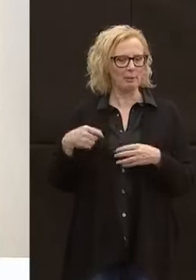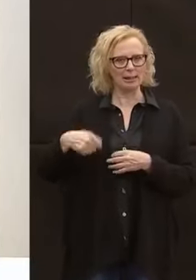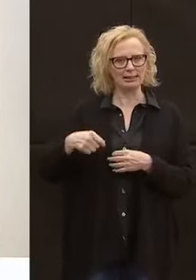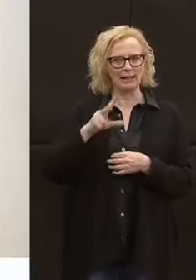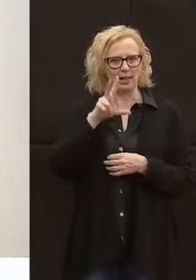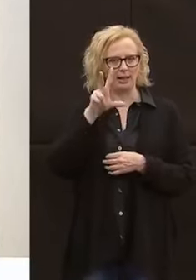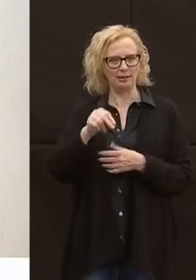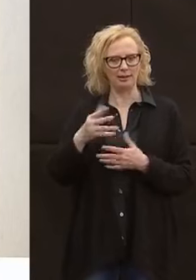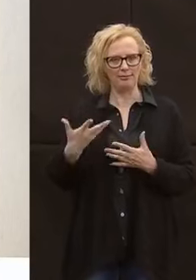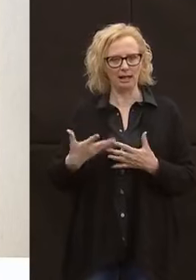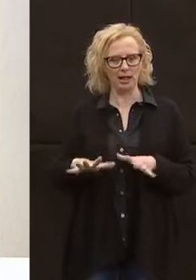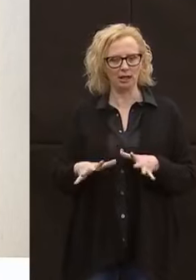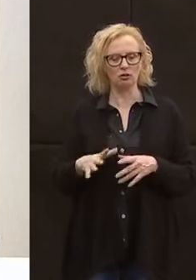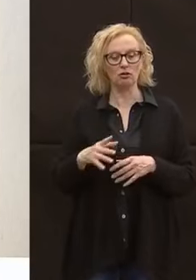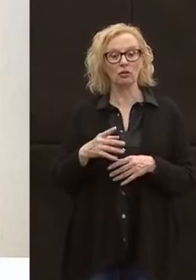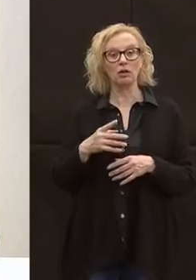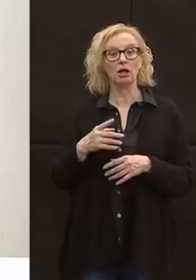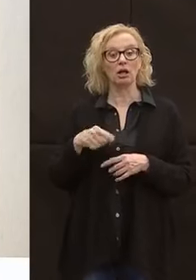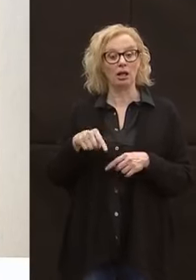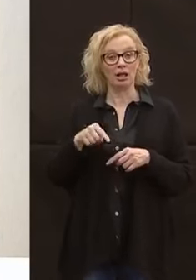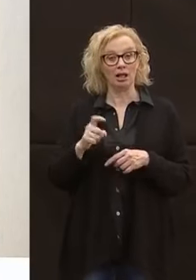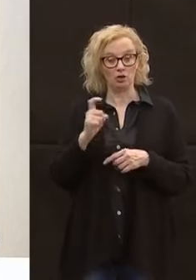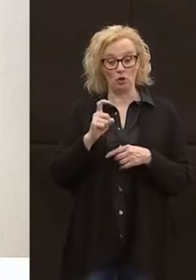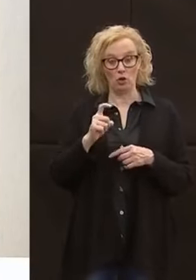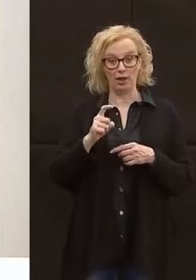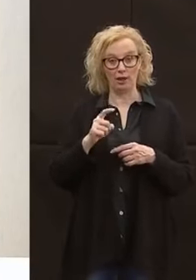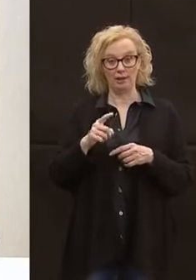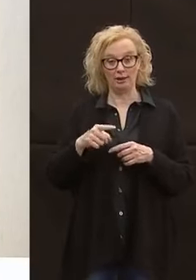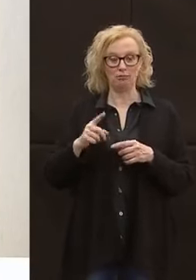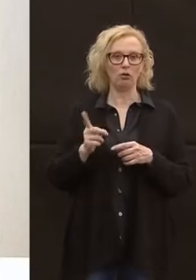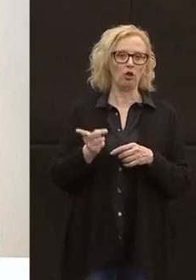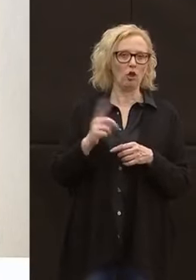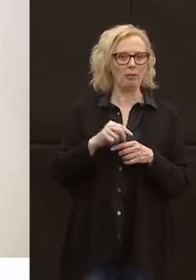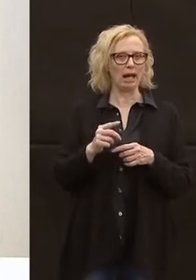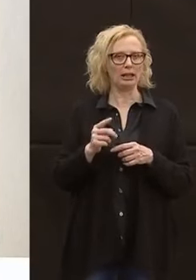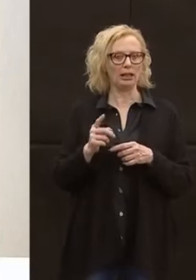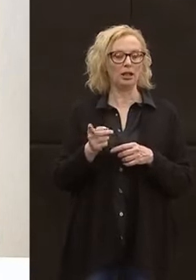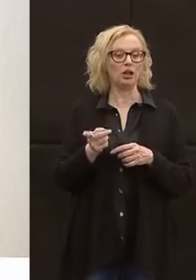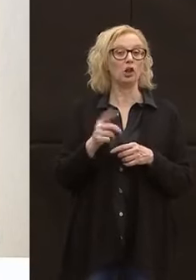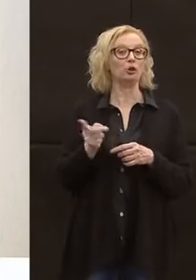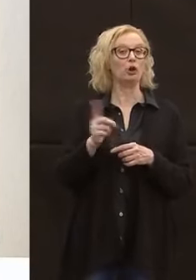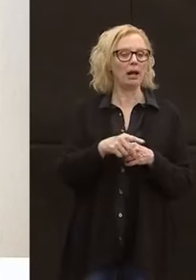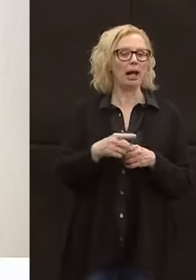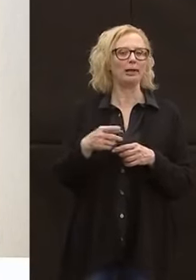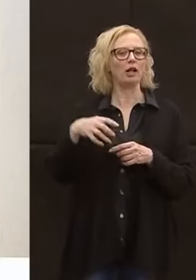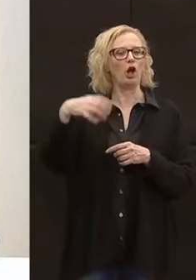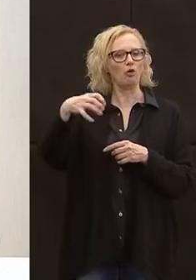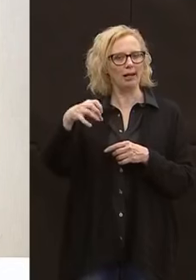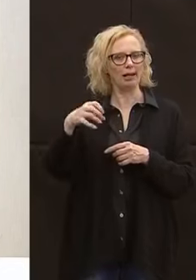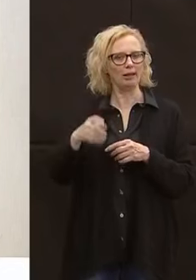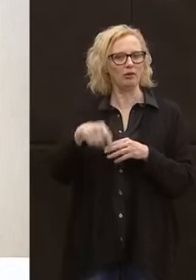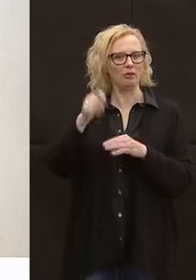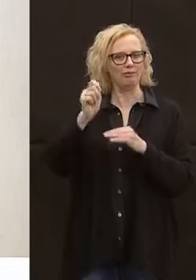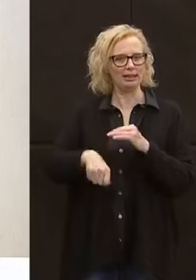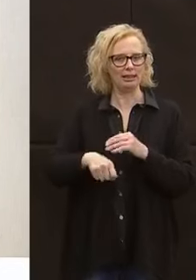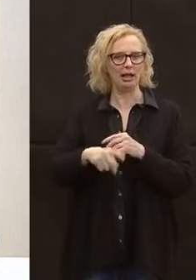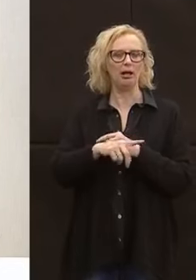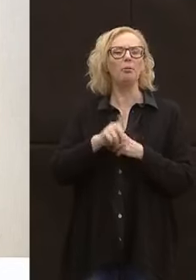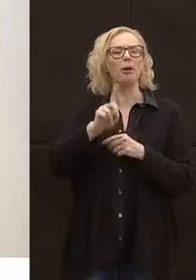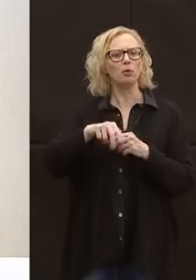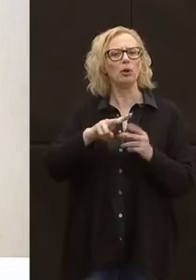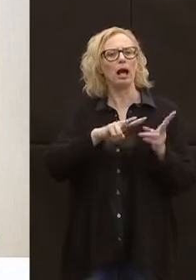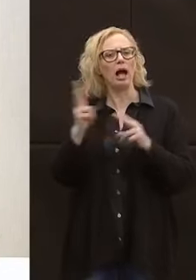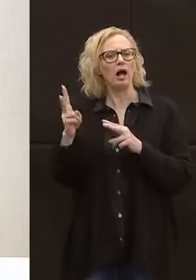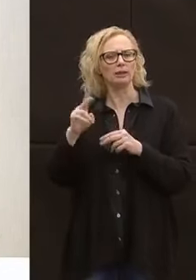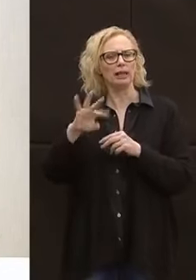Presidente che partiremo in questi giorni, domani e tra domani e dopodomani su Rovereto, ma anche in tutti gli altri ospedali